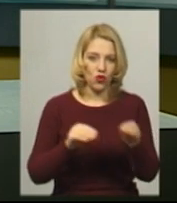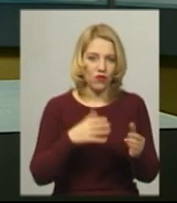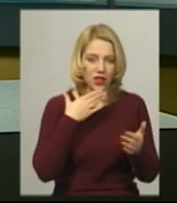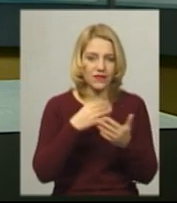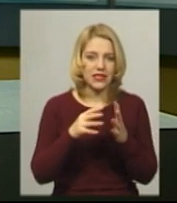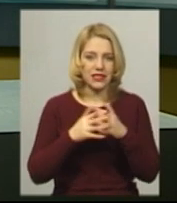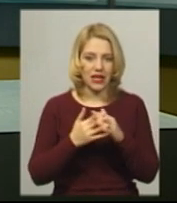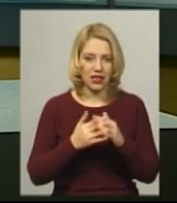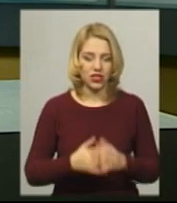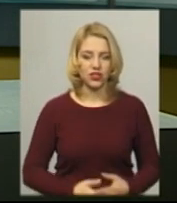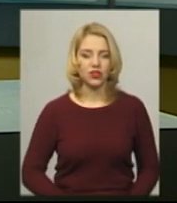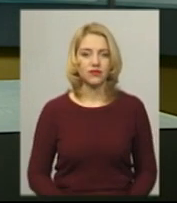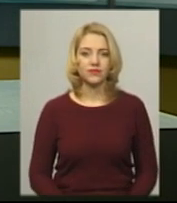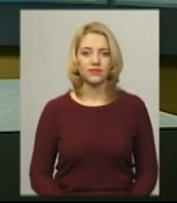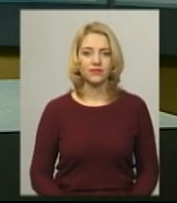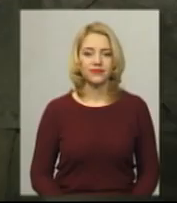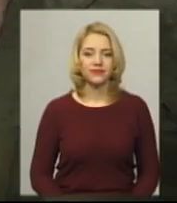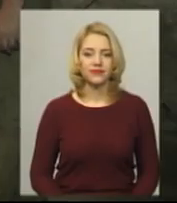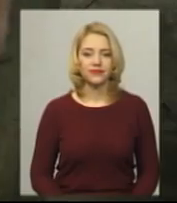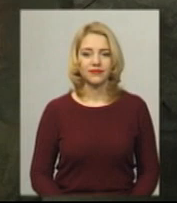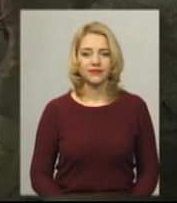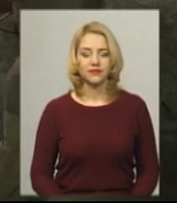дізнавалась моя колега Леся Боровець.